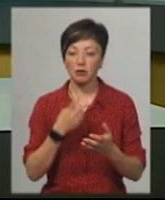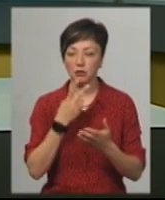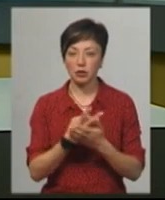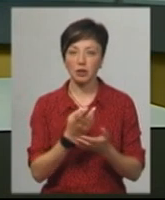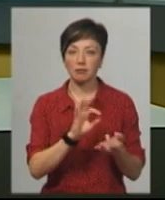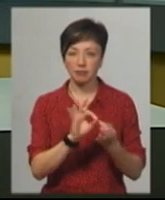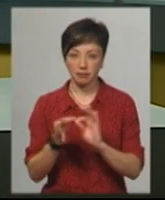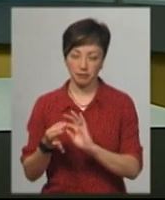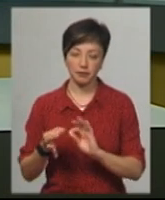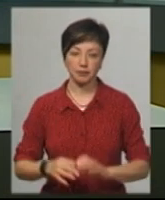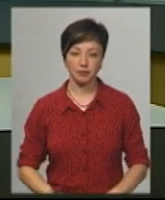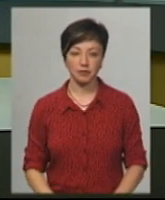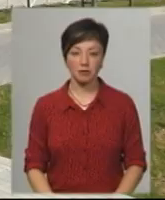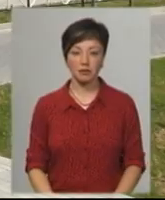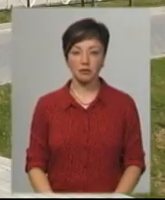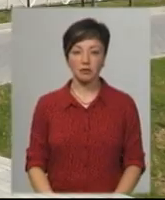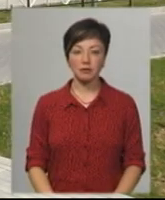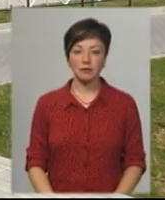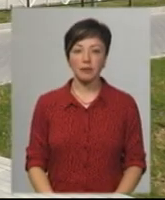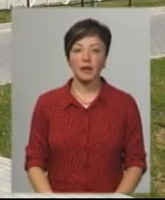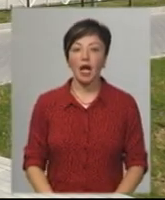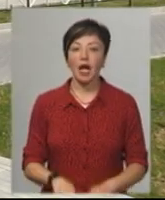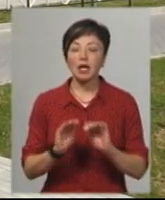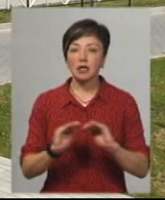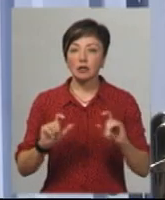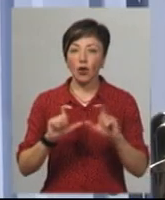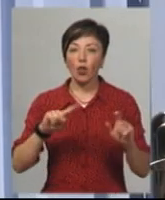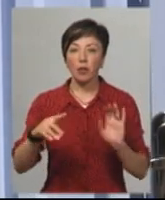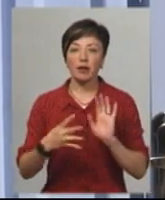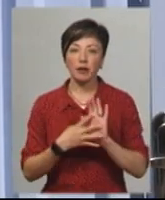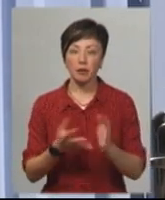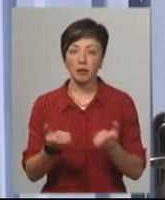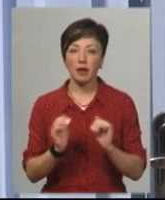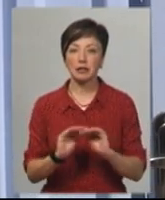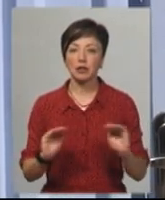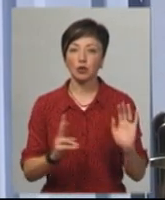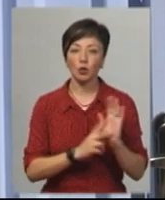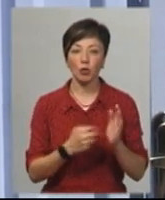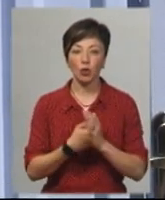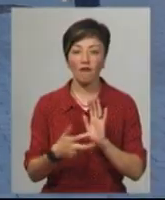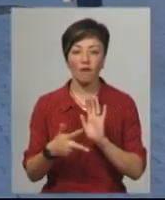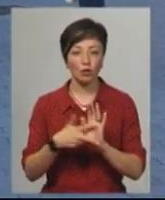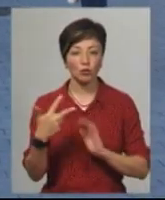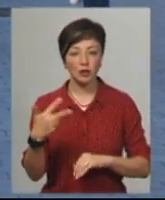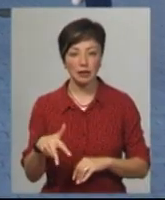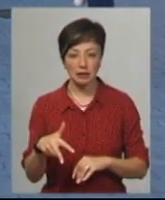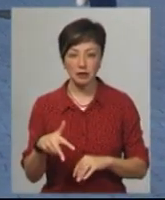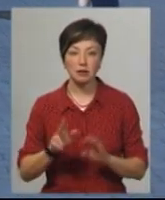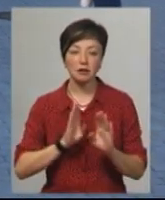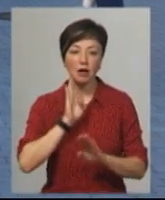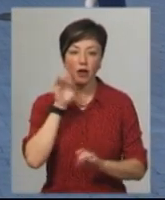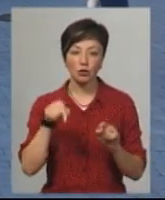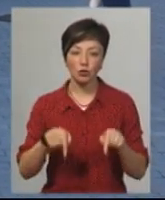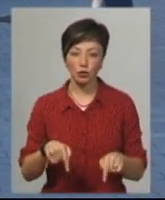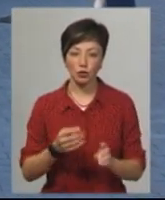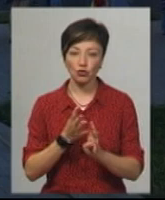дивіться далі у сюжеті. У дитячому садочку номер 9 приймають дітей з 7 до 8.30. З самого ранку